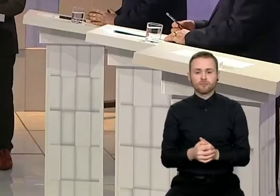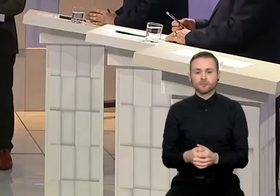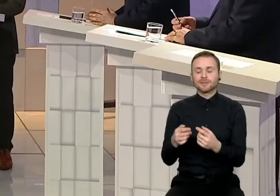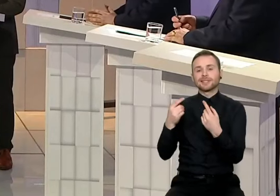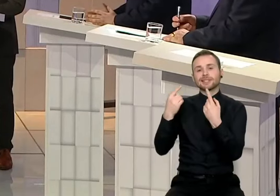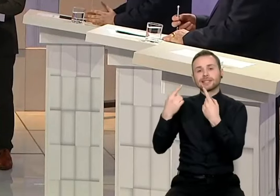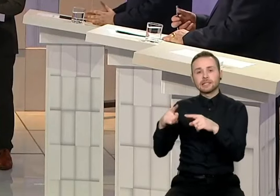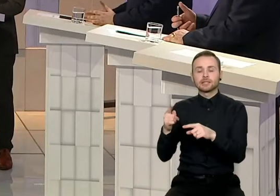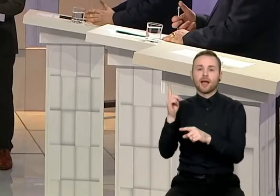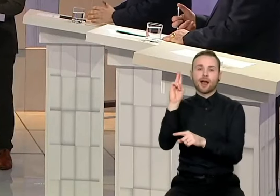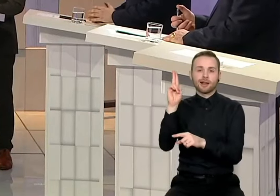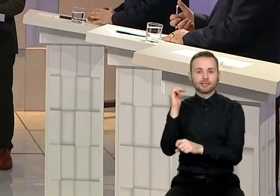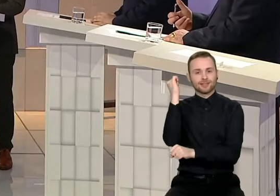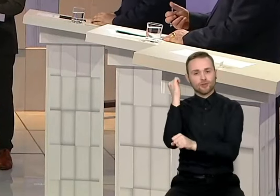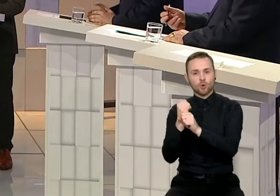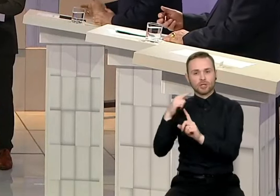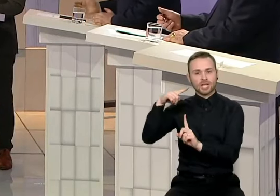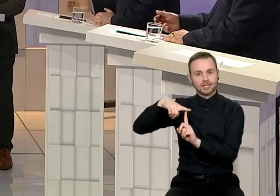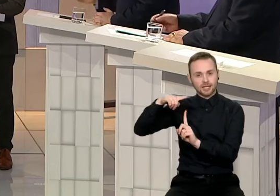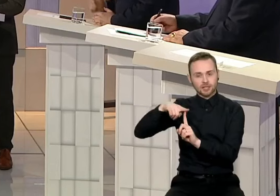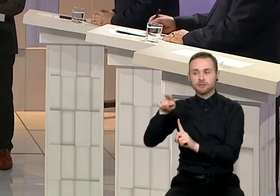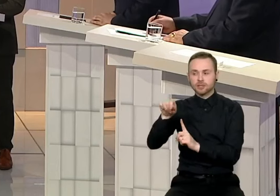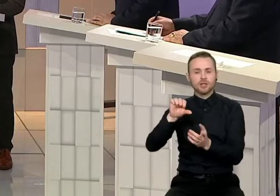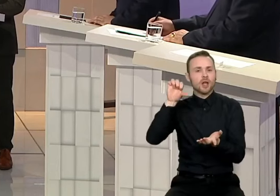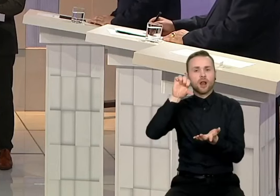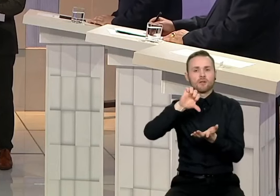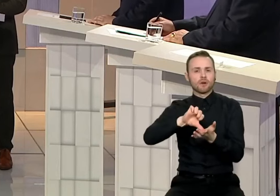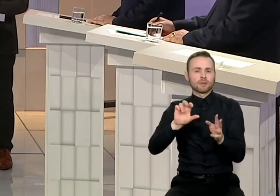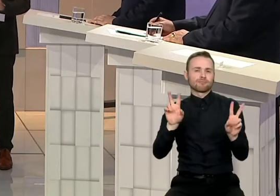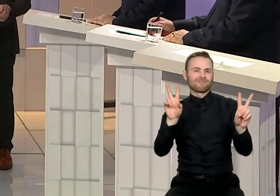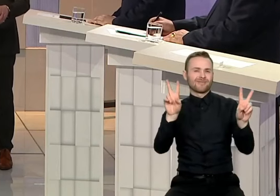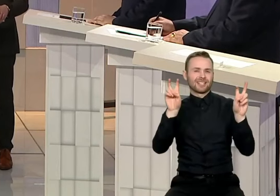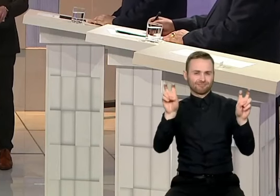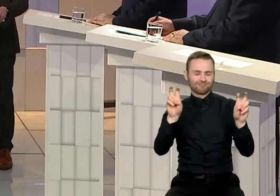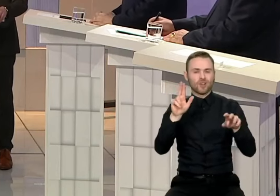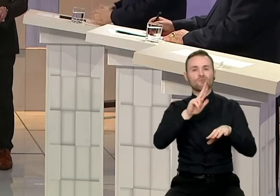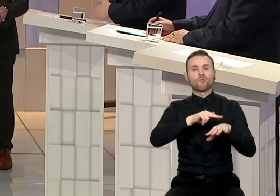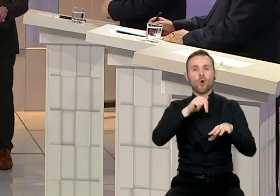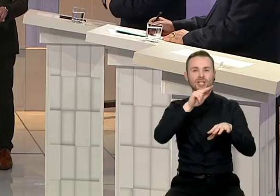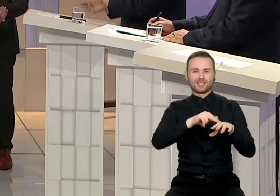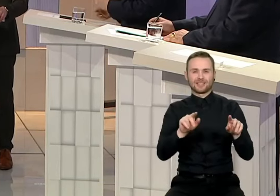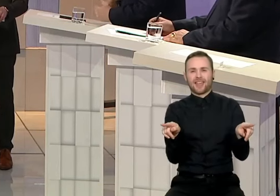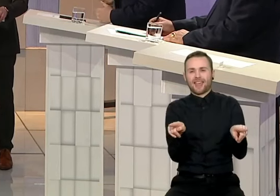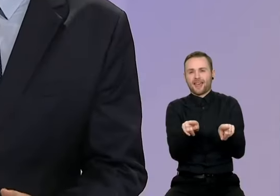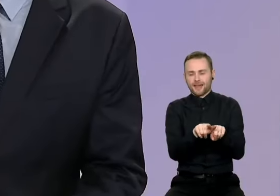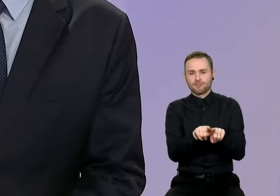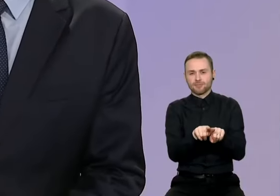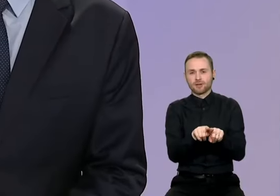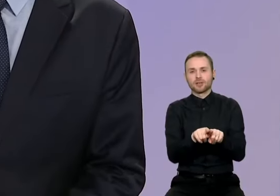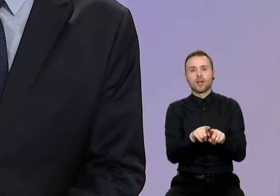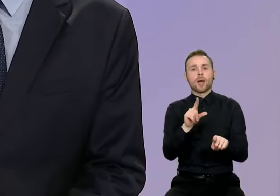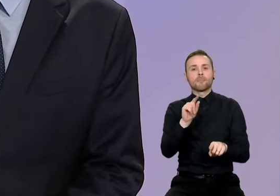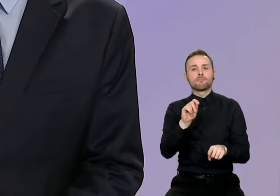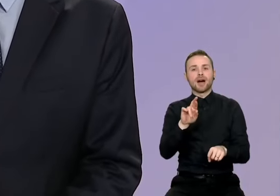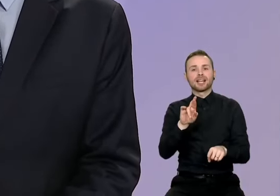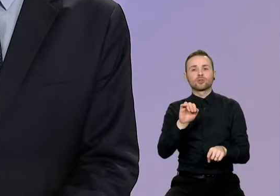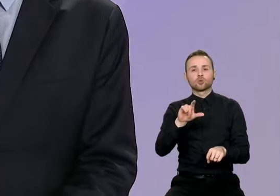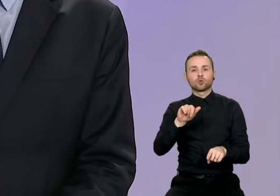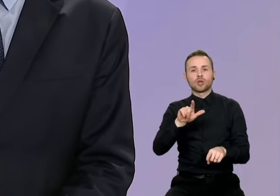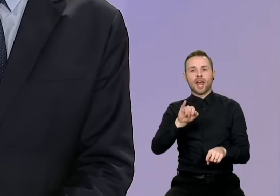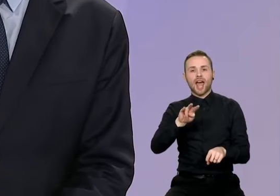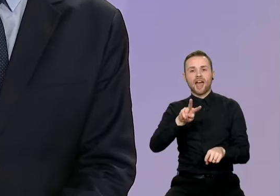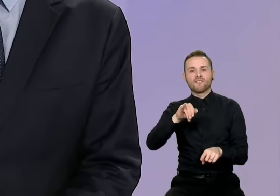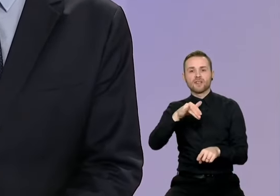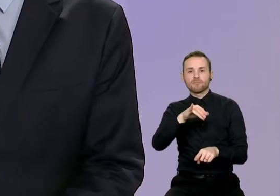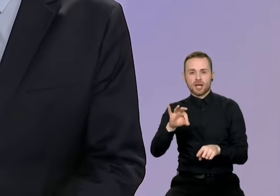pareigūnai šiuo metu dalyvauja dengdami, pavadintim paprastai, policininkus patruliavimo darbe. Visur yra